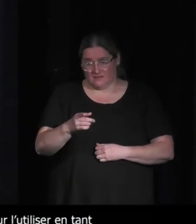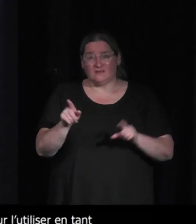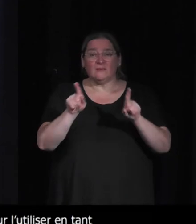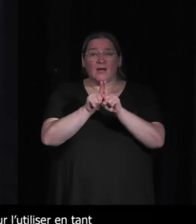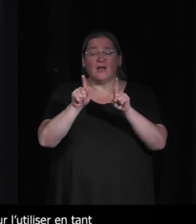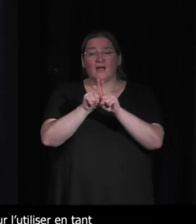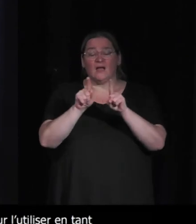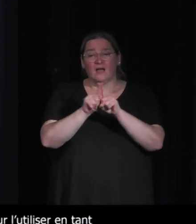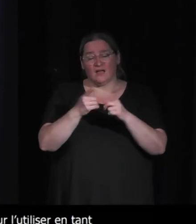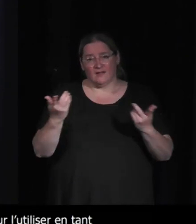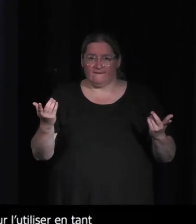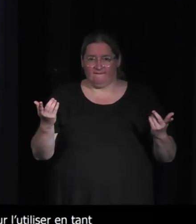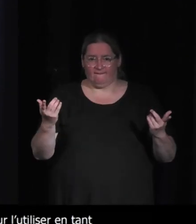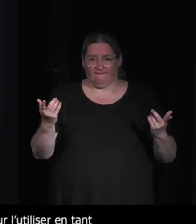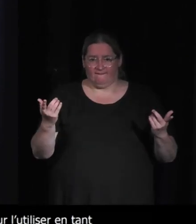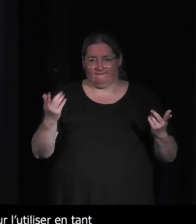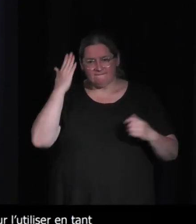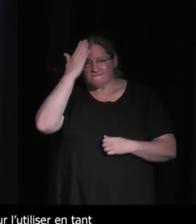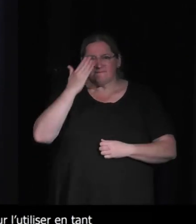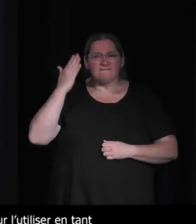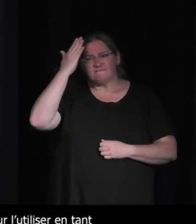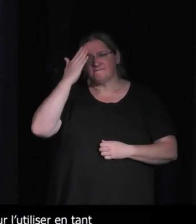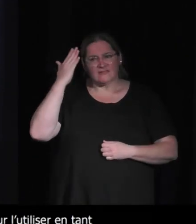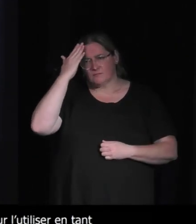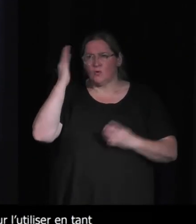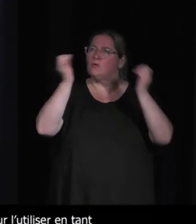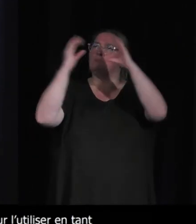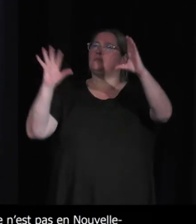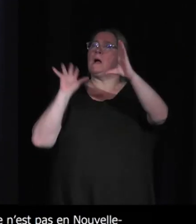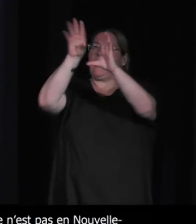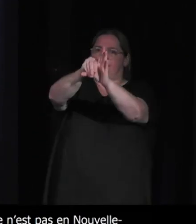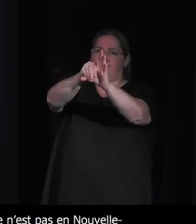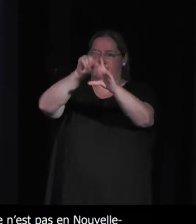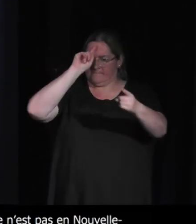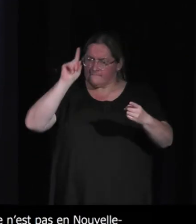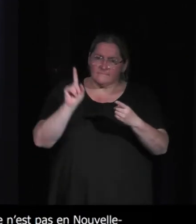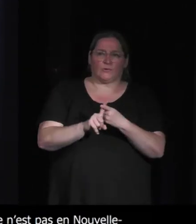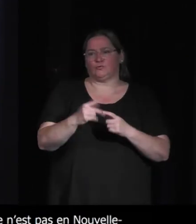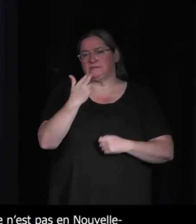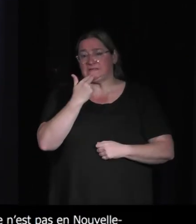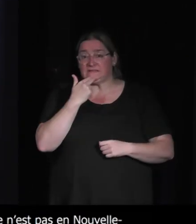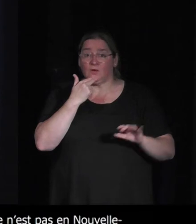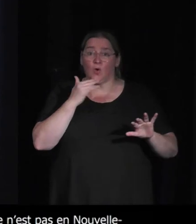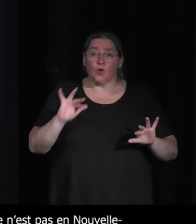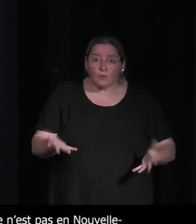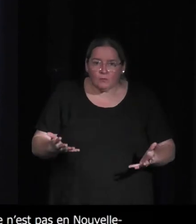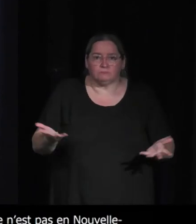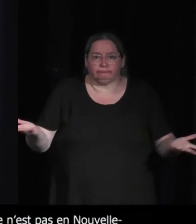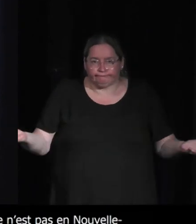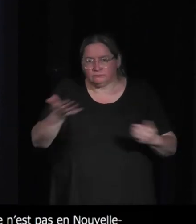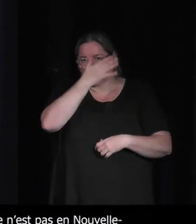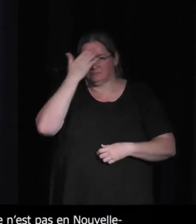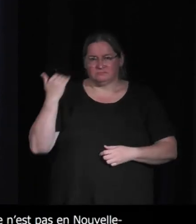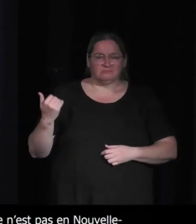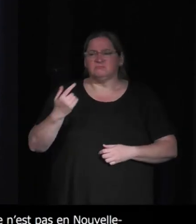utiliser on va se projeter dans des animaux pour pour s'en servir alors je ne pas comment encore une fois j